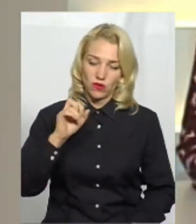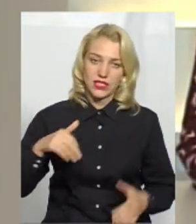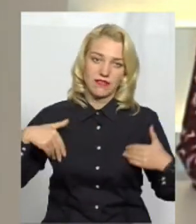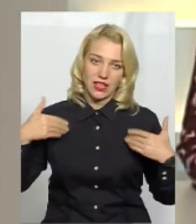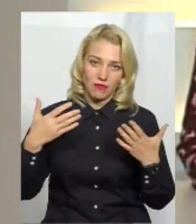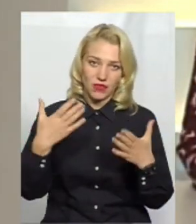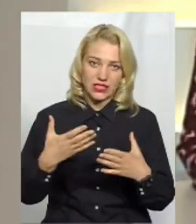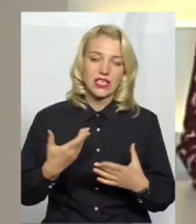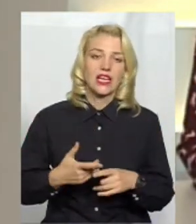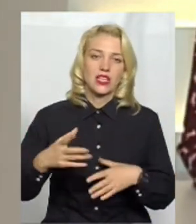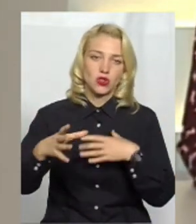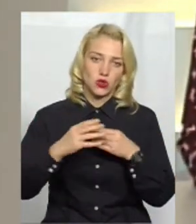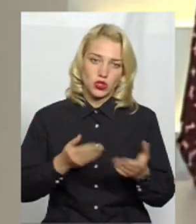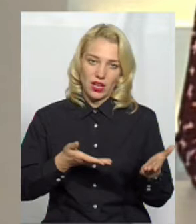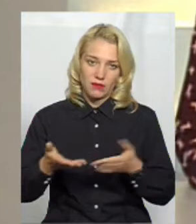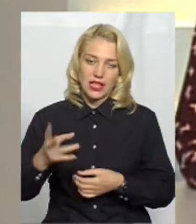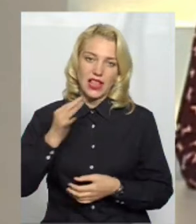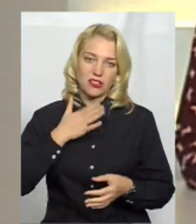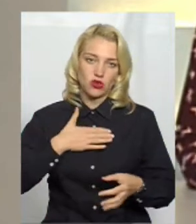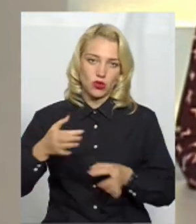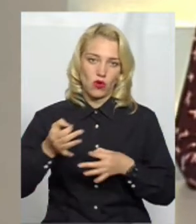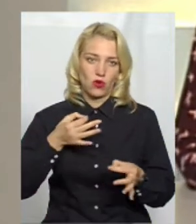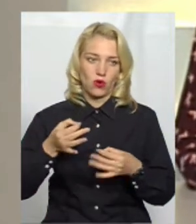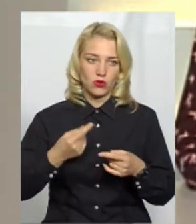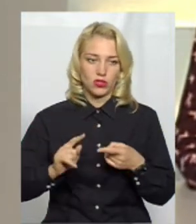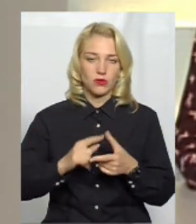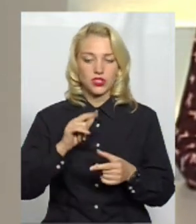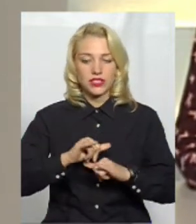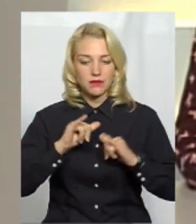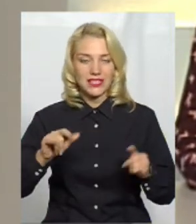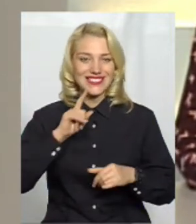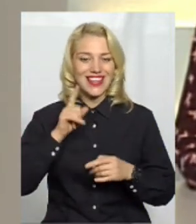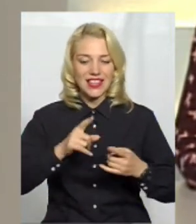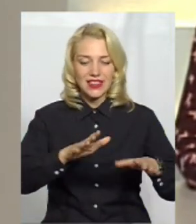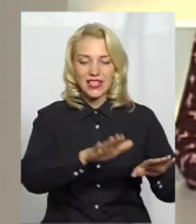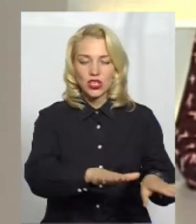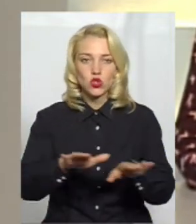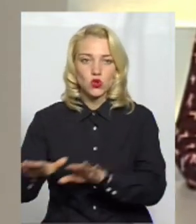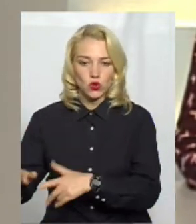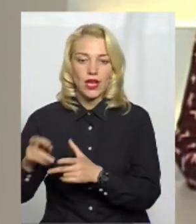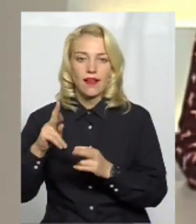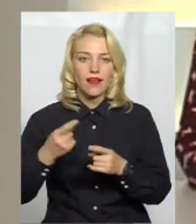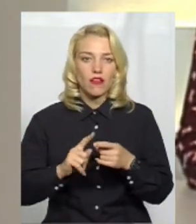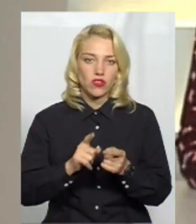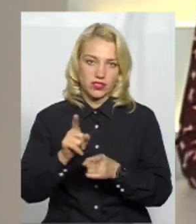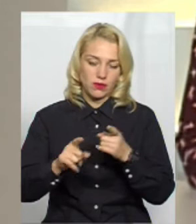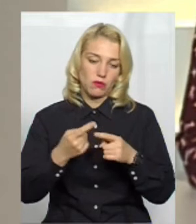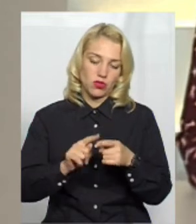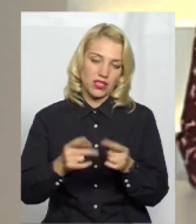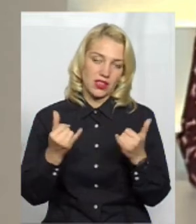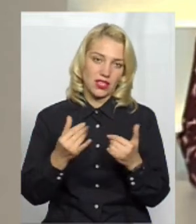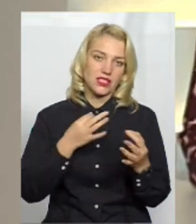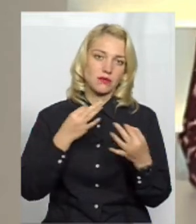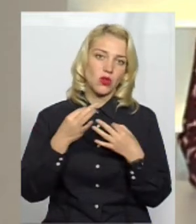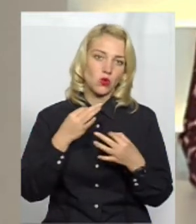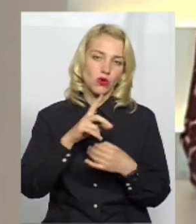вітаємо, долучайтеся до розмови. Чи збільшується у Хмельницькому зелених зон і як вони змінюються? Про це нині спілкуємося